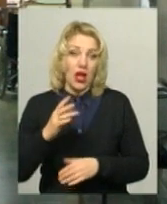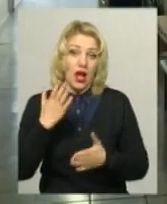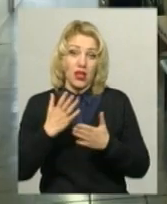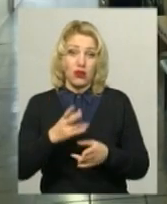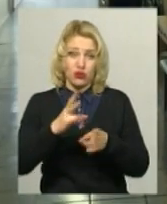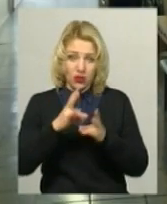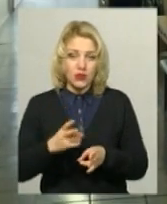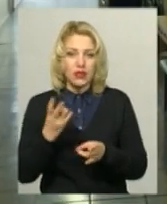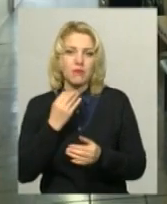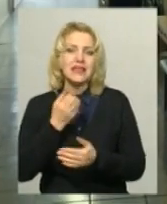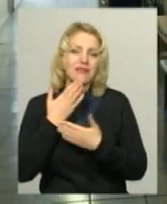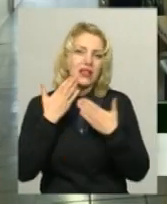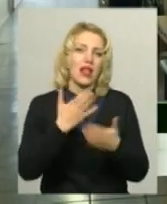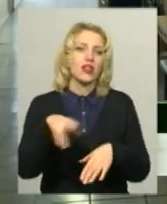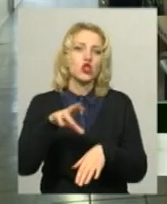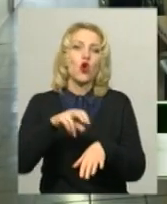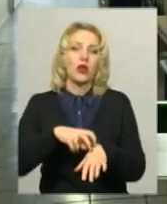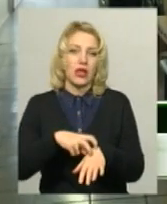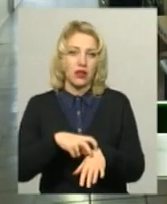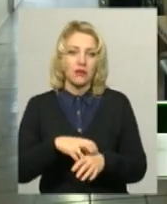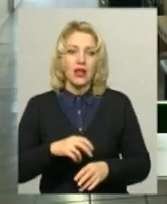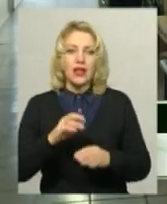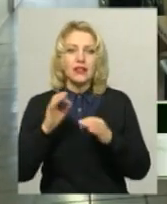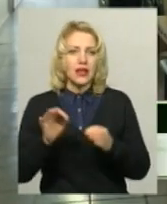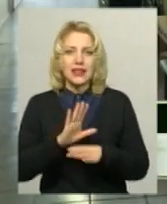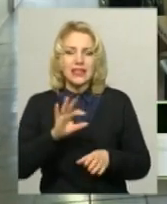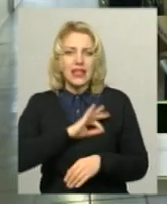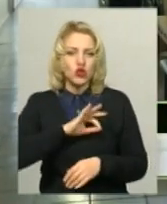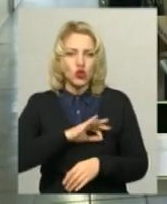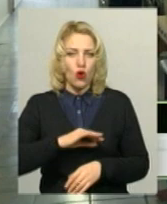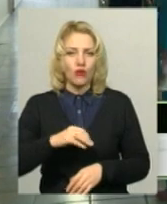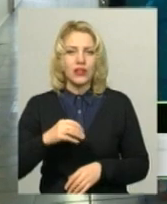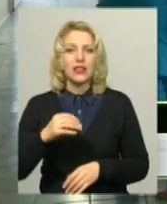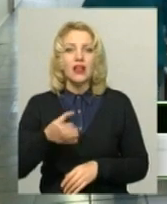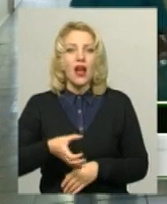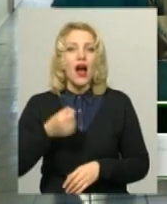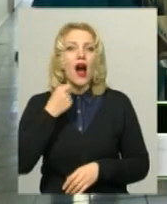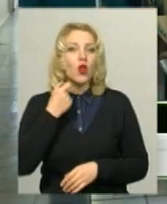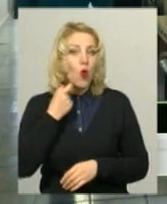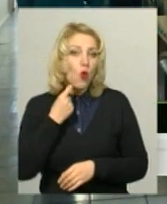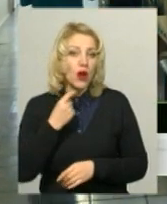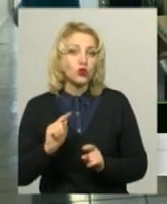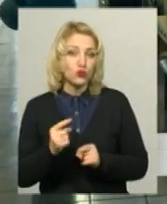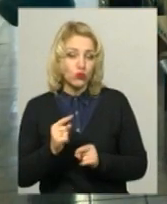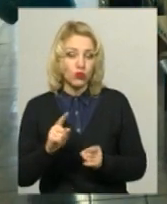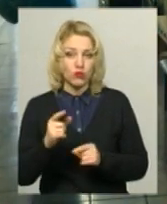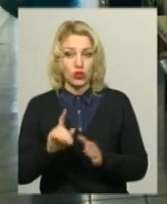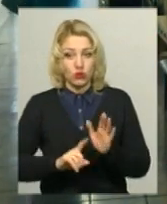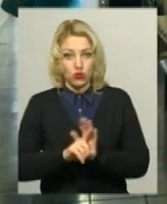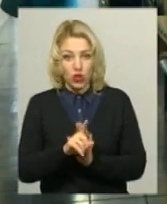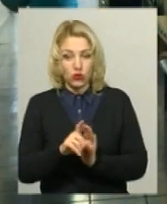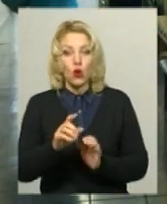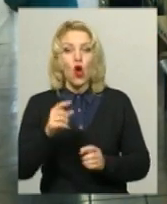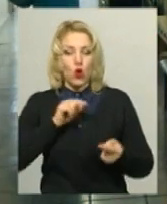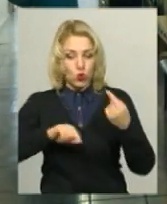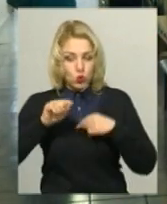допомогу. Ні в якому разі, як профілактику, не застосовувати вживання алкоголю, тому що алкоголь спочатку розширює судини,